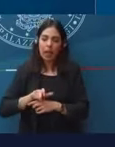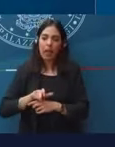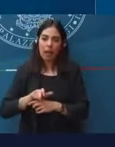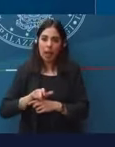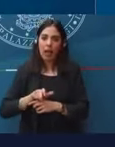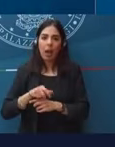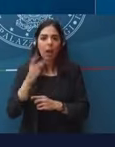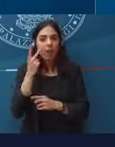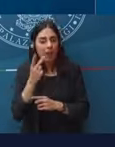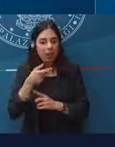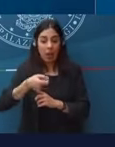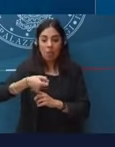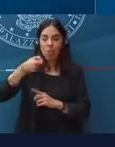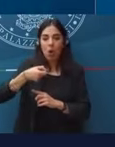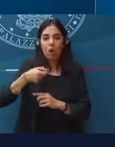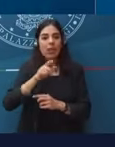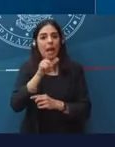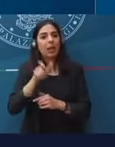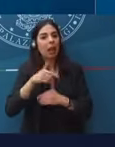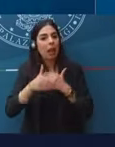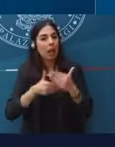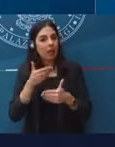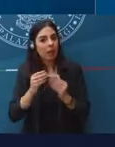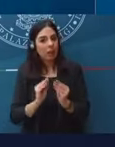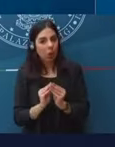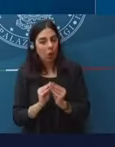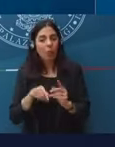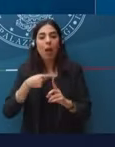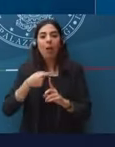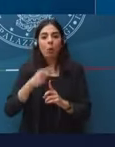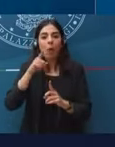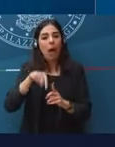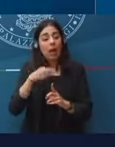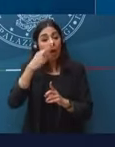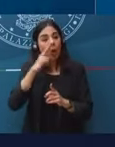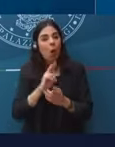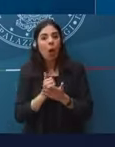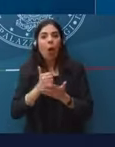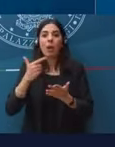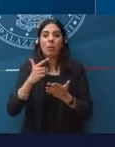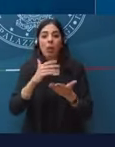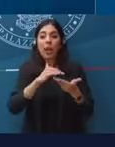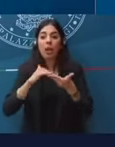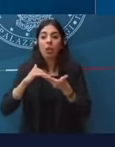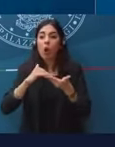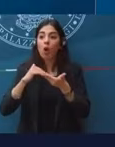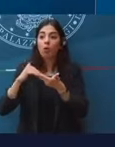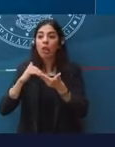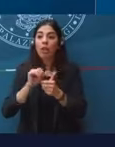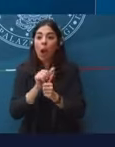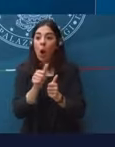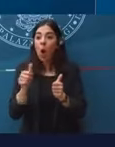che è borsa italiana e del ruolo importante che hanno le società controllate da borsa